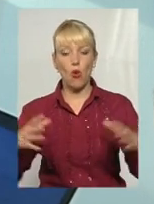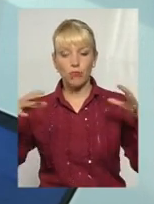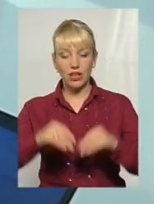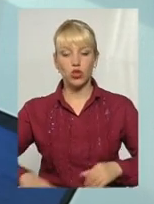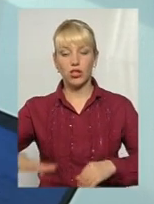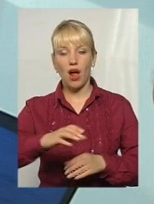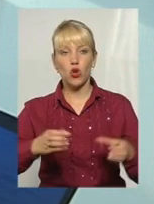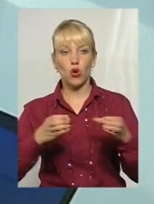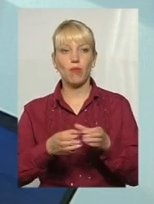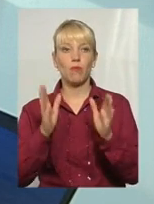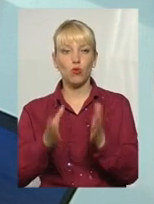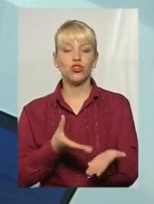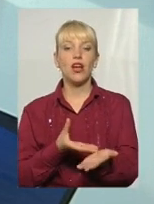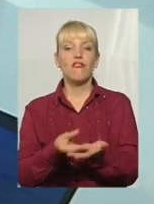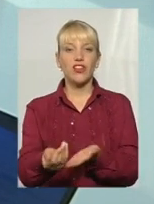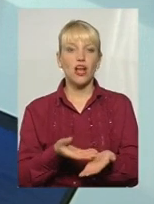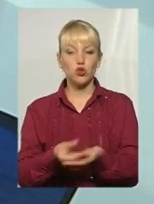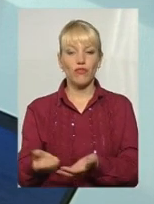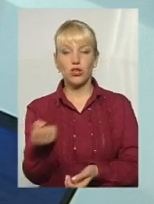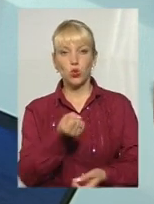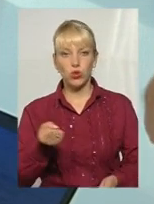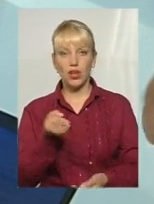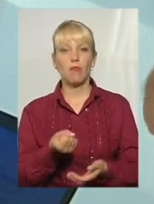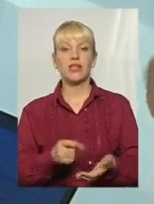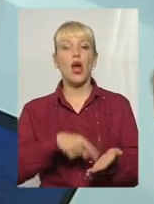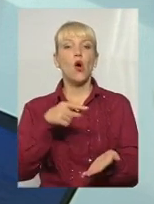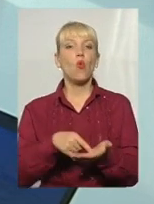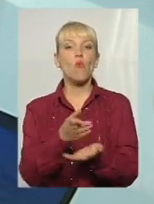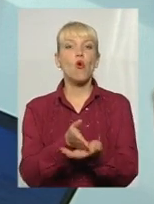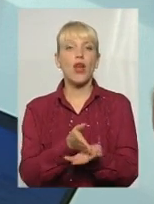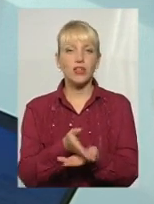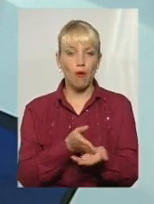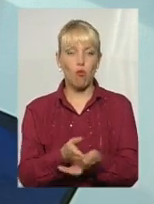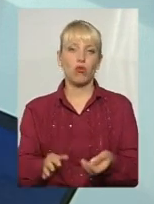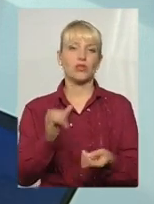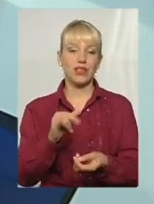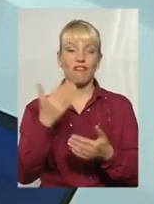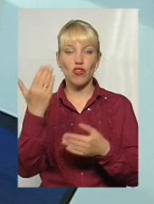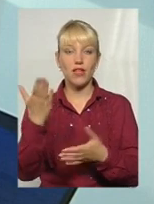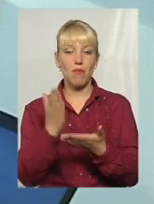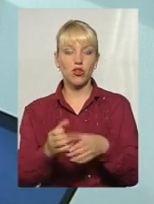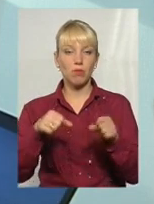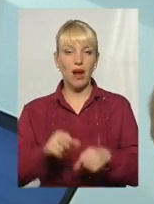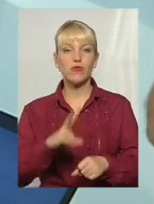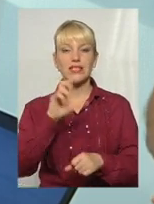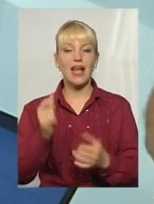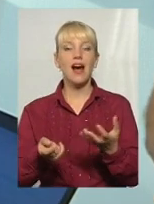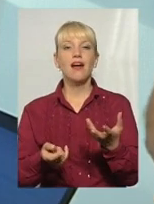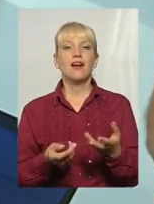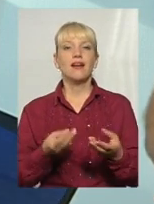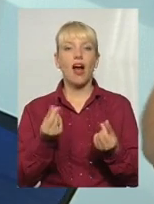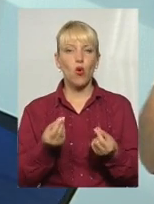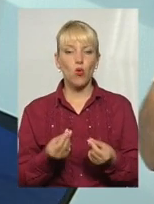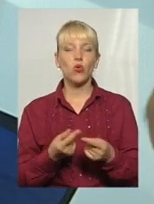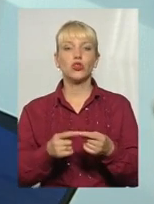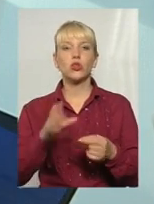вони будуть фінансувати утримання, комунальні послуги, і вони матимуть право за рахунок місцевих програм соціального